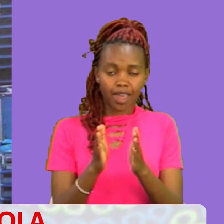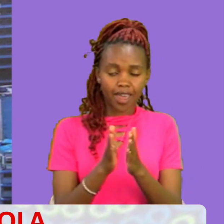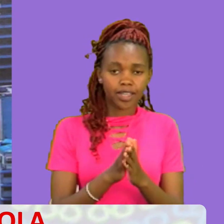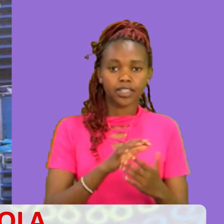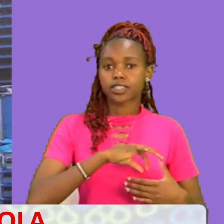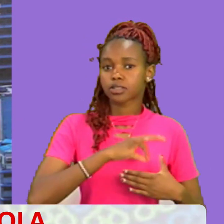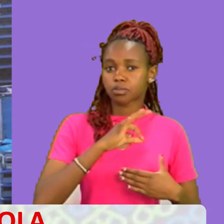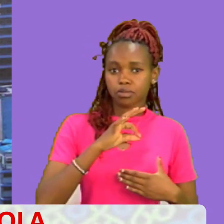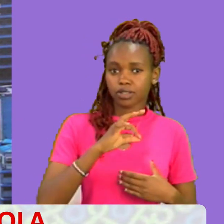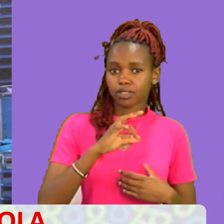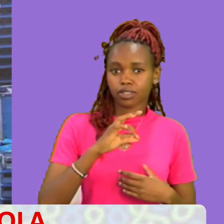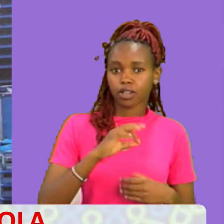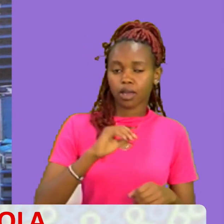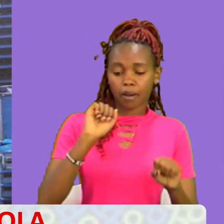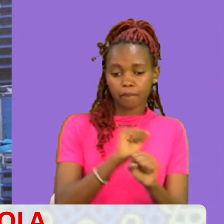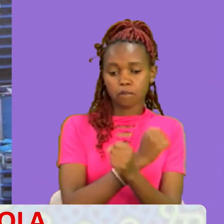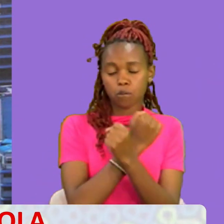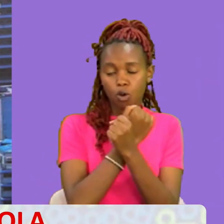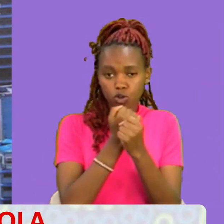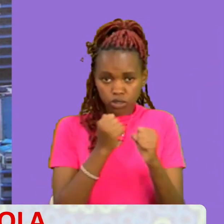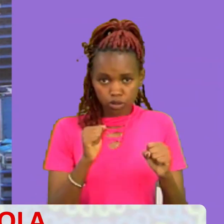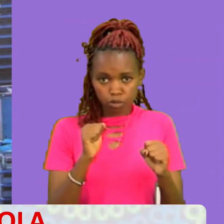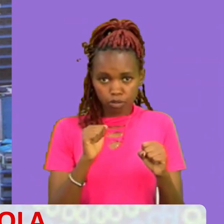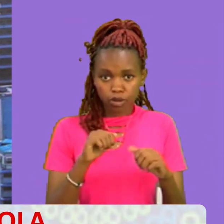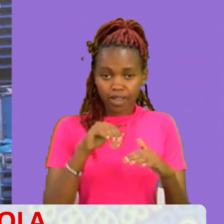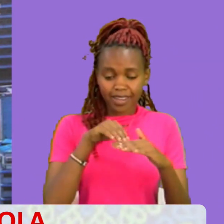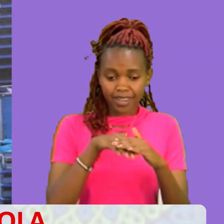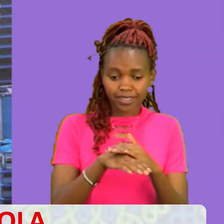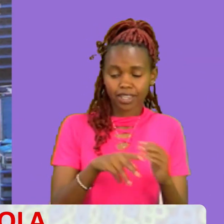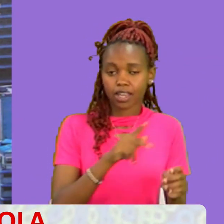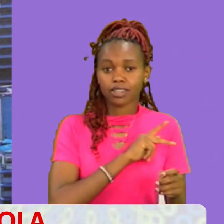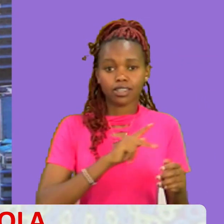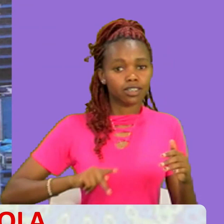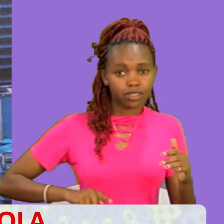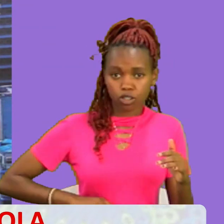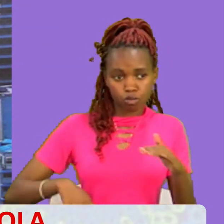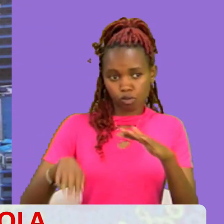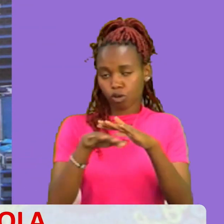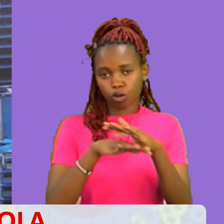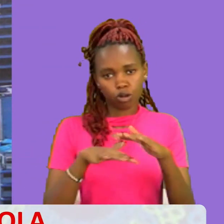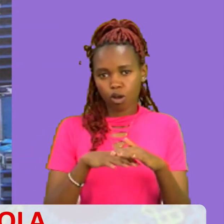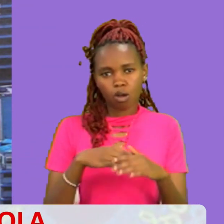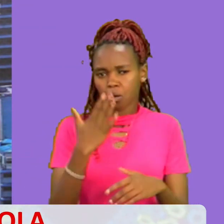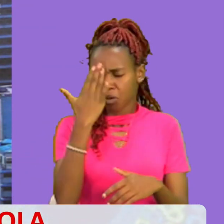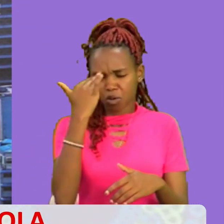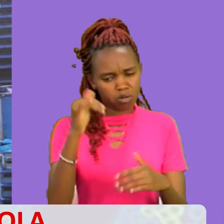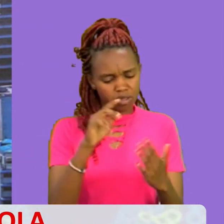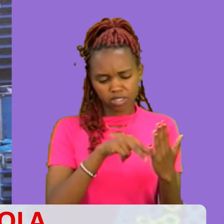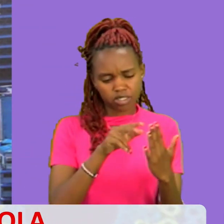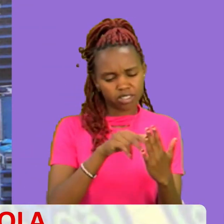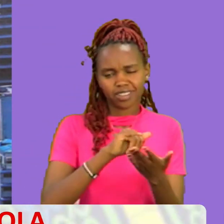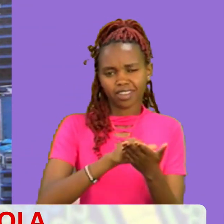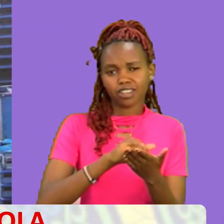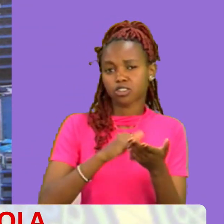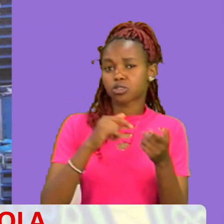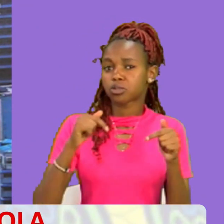Hawezi kuingia ufalme wa mungu Kwanini nimesoma iyo mandiko siku ya leo Ni kwa